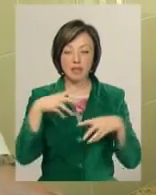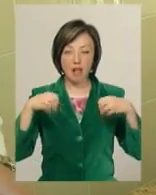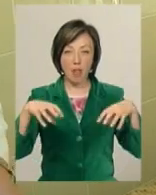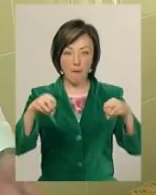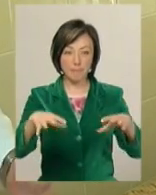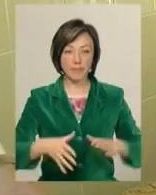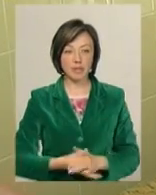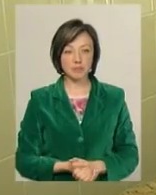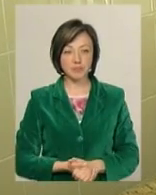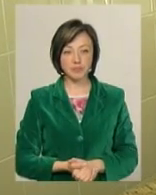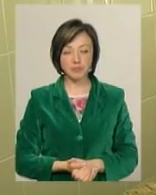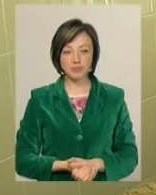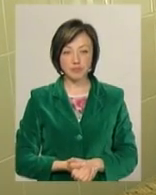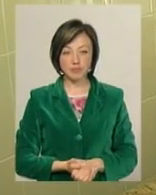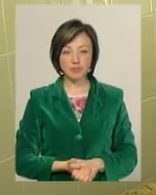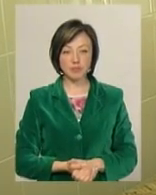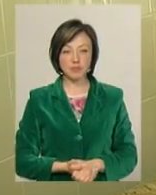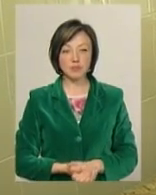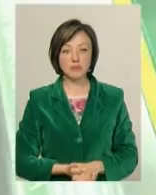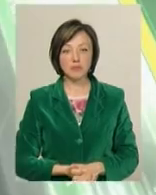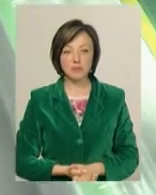Пресикар, Володимир Паламар, новини «Поділяцентр».